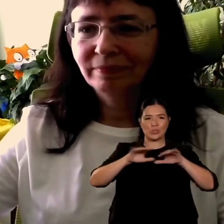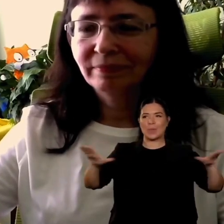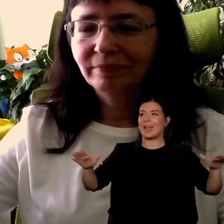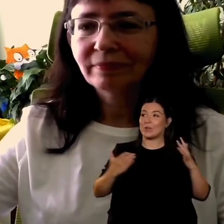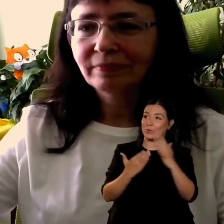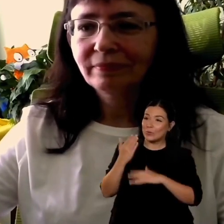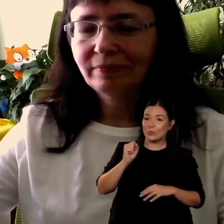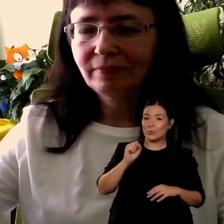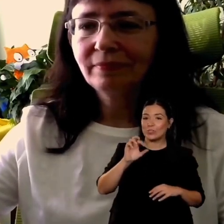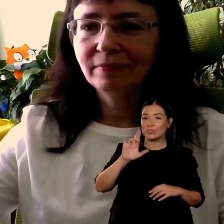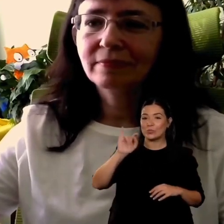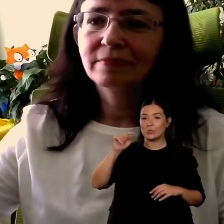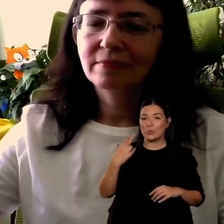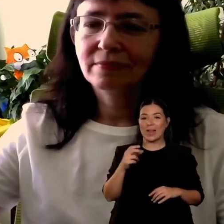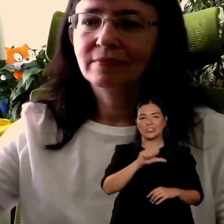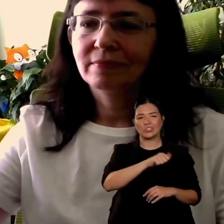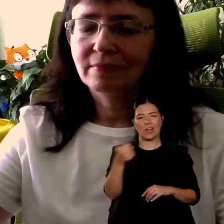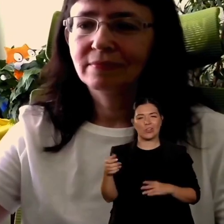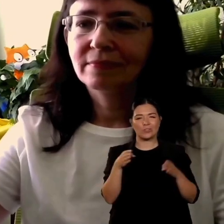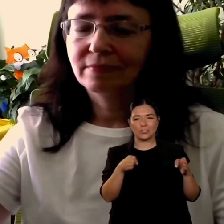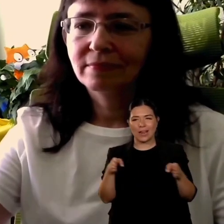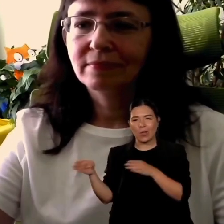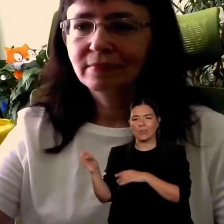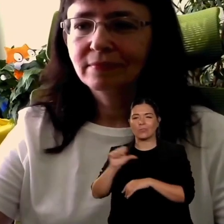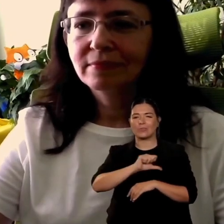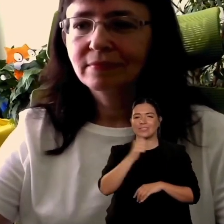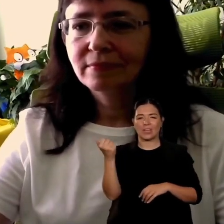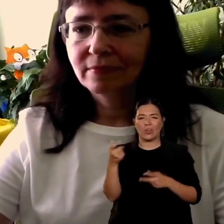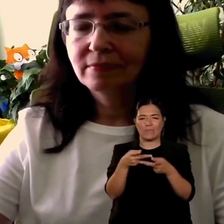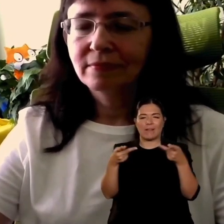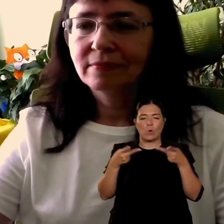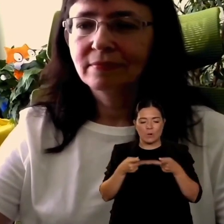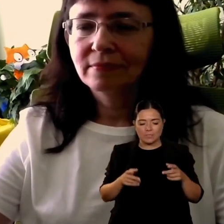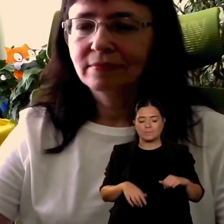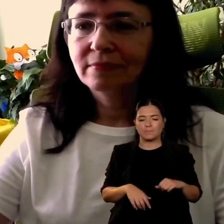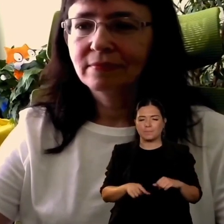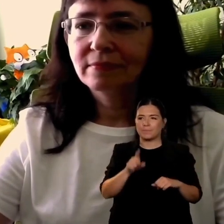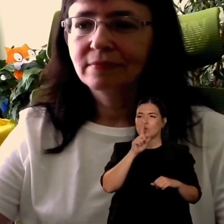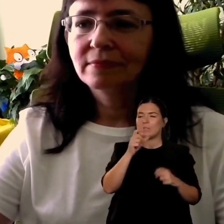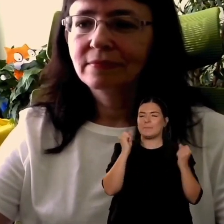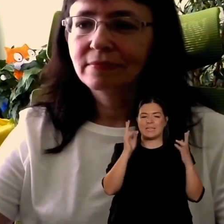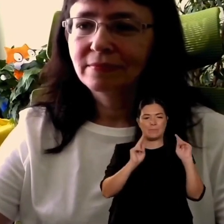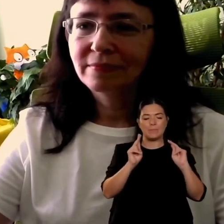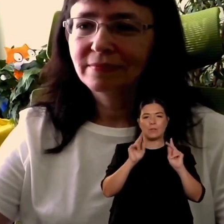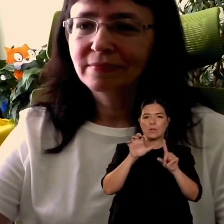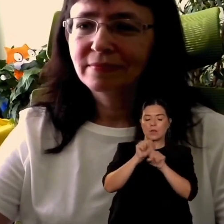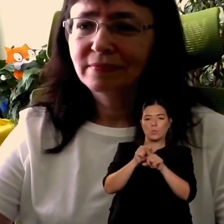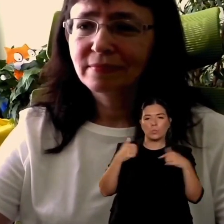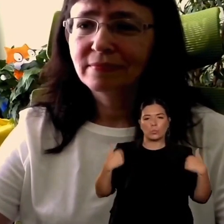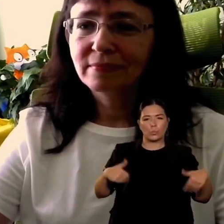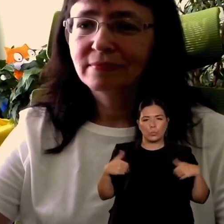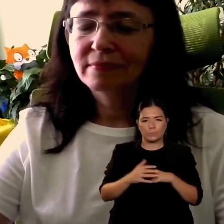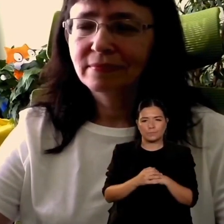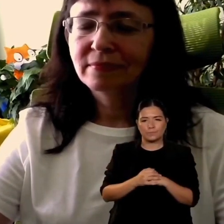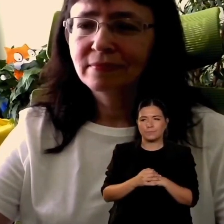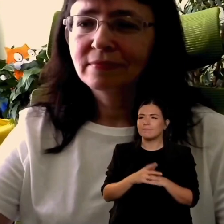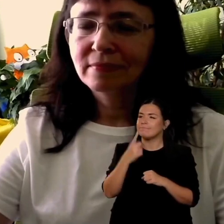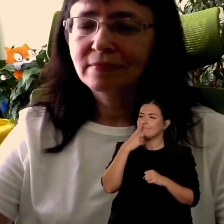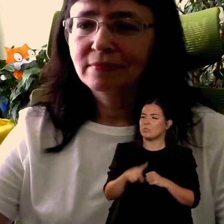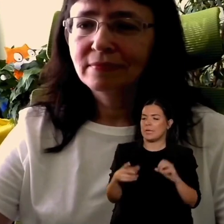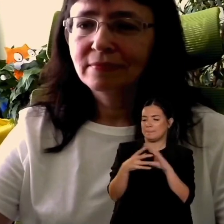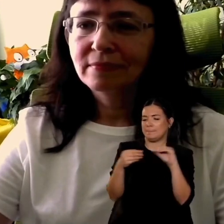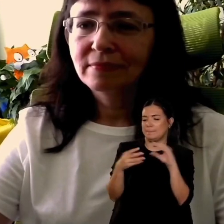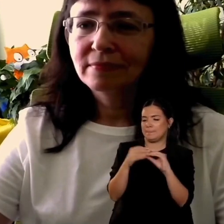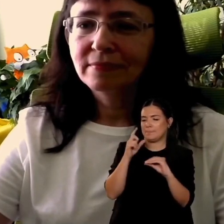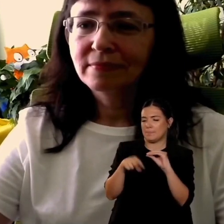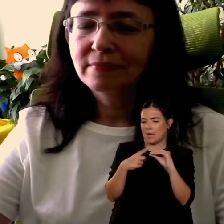mondo come ti sei sentita sulla reazione di questo progetto di onde di onde di amabilità cosa ne